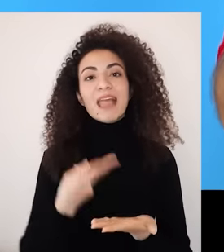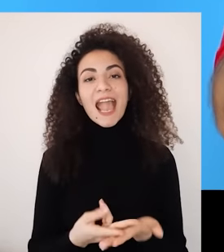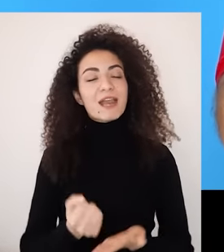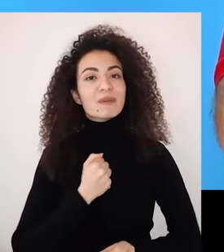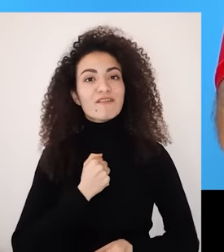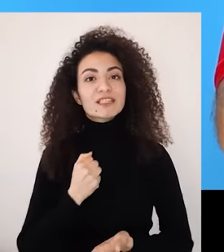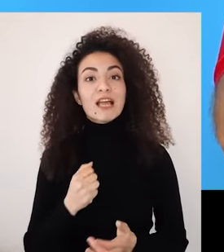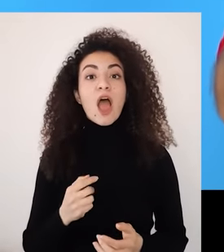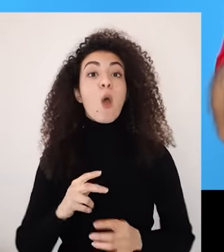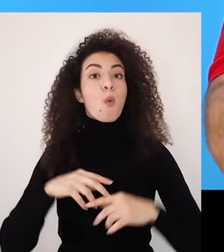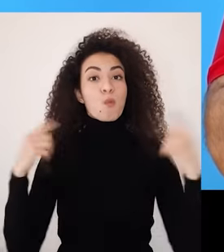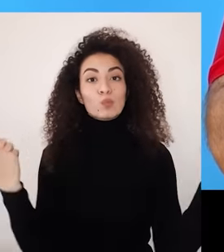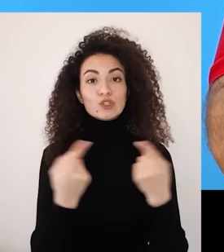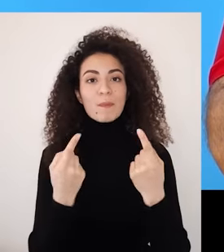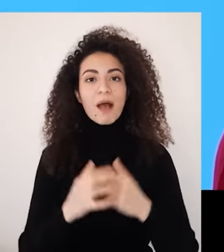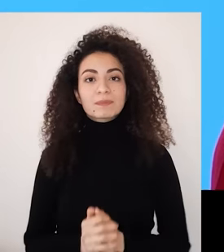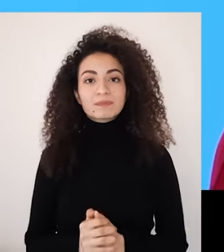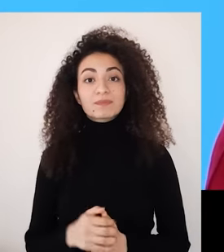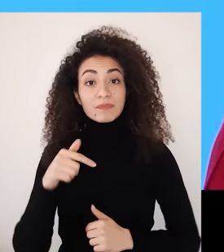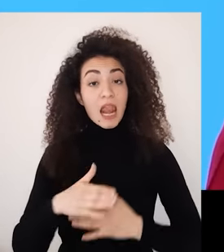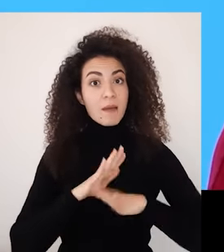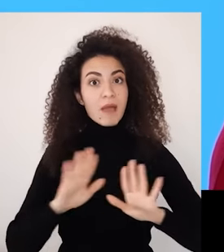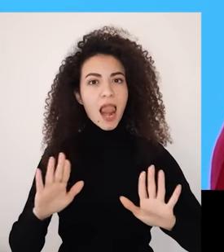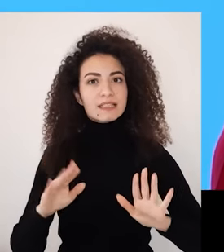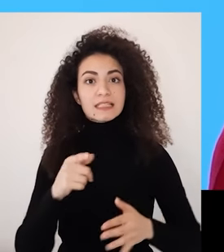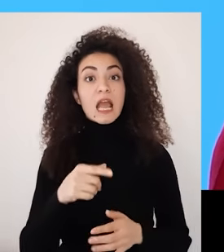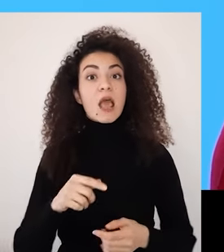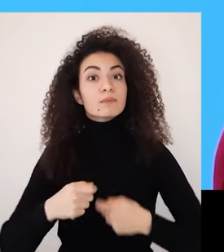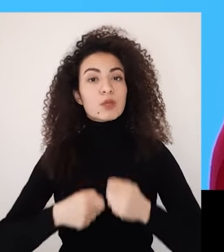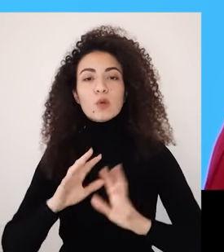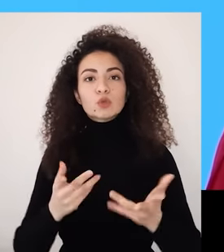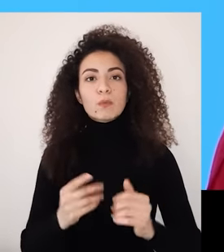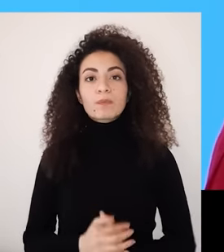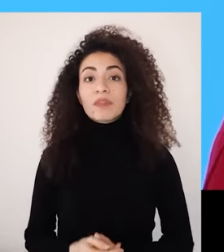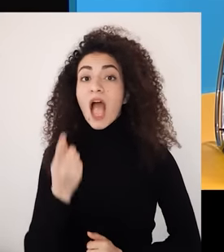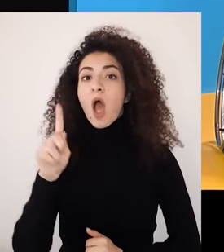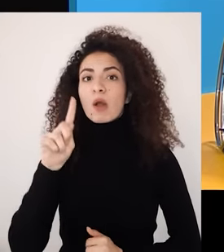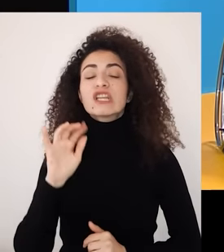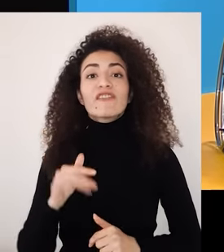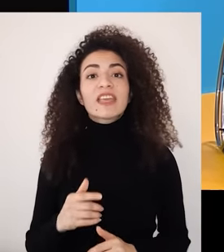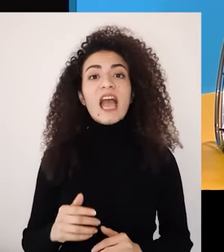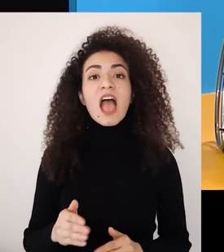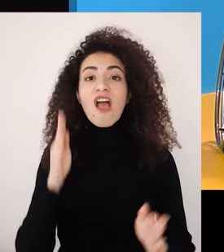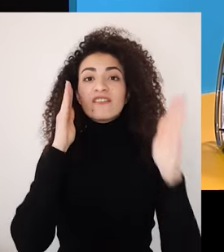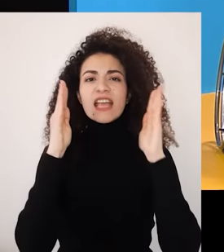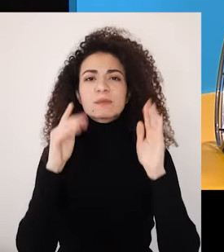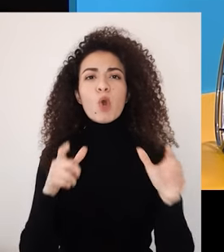التغيير اللي بتطمحيله إن كان على المستوى الشخصي والجماعي لأنهاء هالقسم بدعيك القيام بالخطوات التالية أولاً